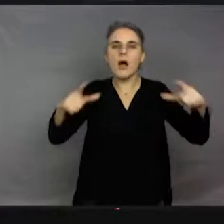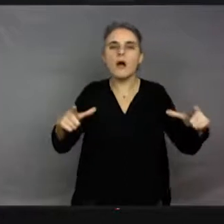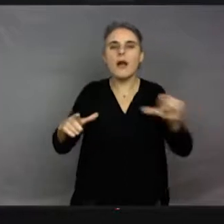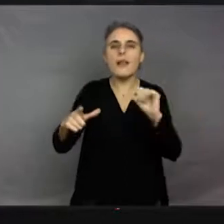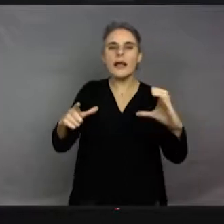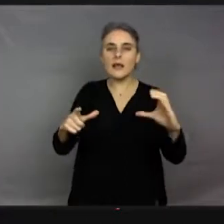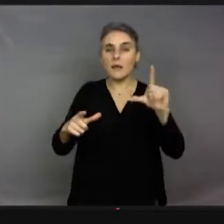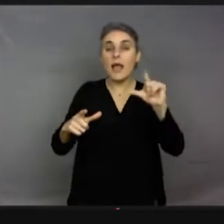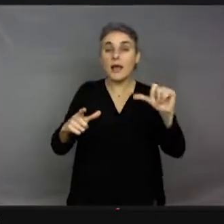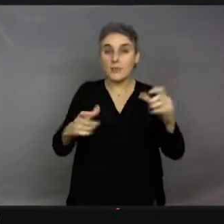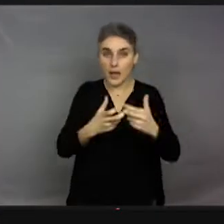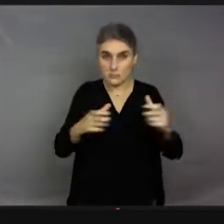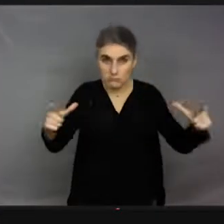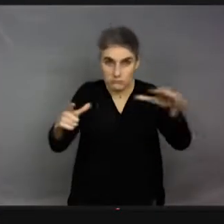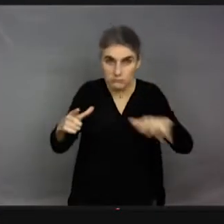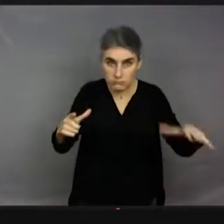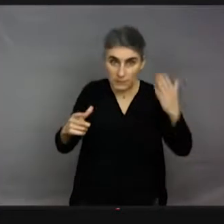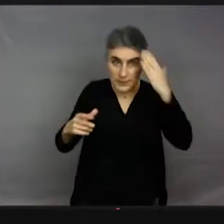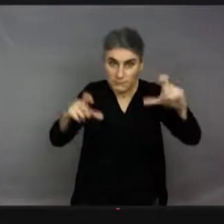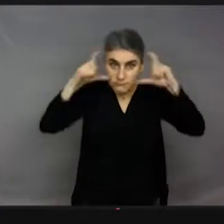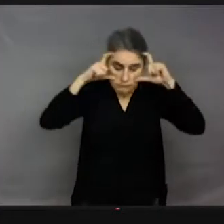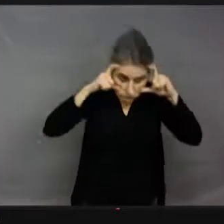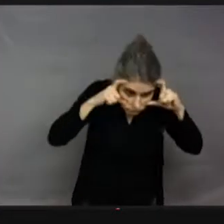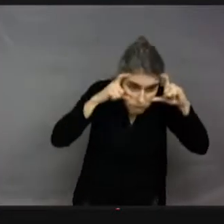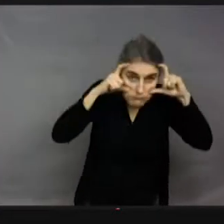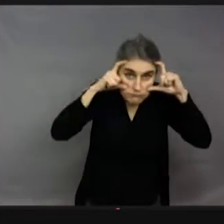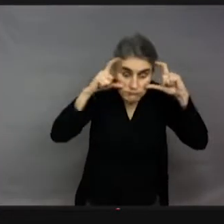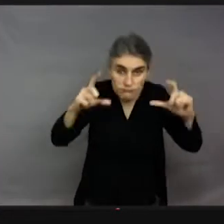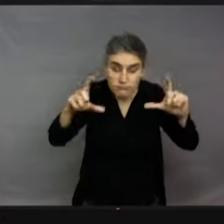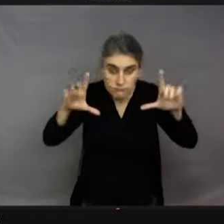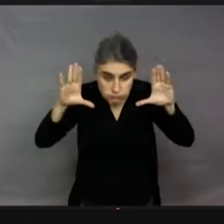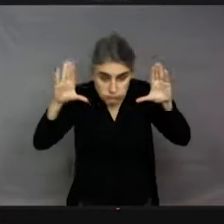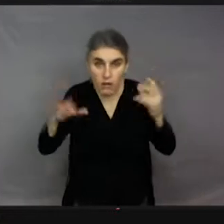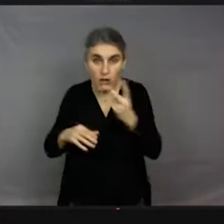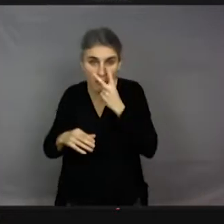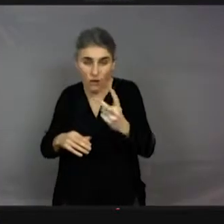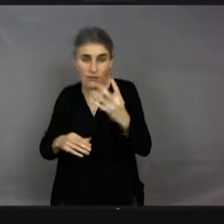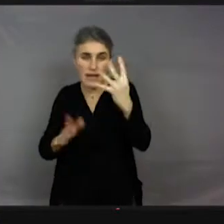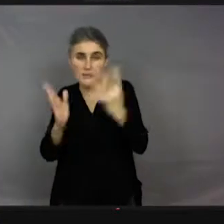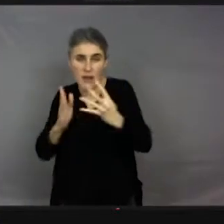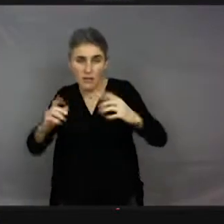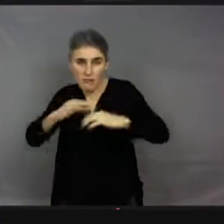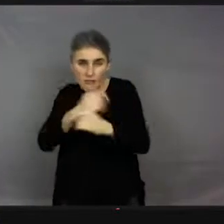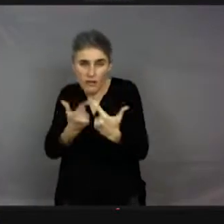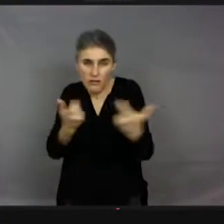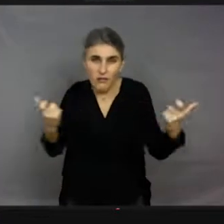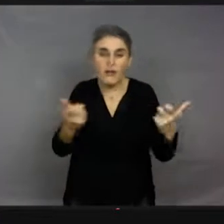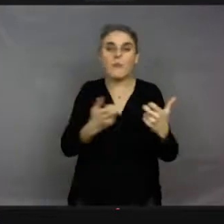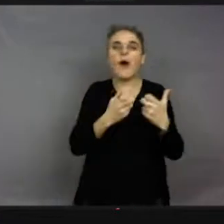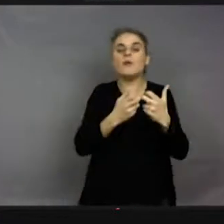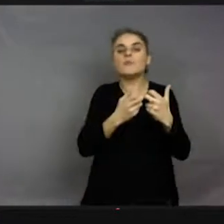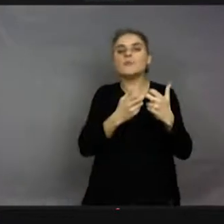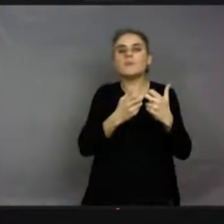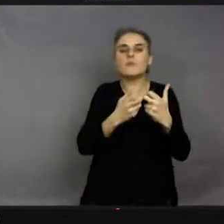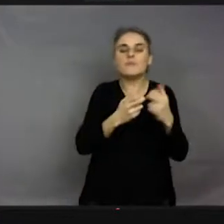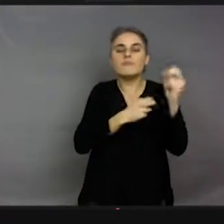'insectes différents. Donc, il ceux que vous connaissez un peu qui sont les moustiques, dont les bébés, les larves, vivent sous l'eau, les libellules, etc. Mais il y en a plein.